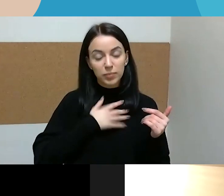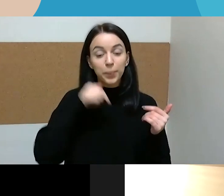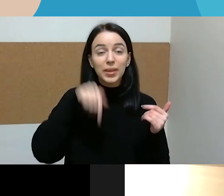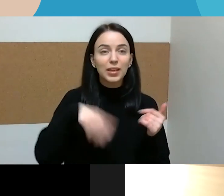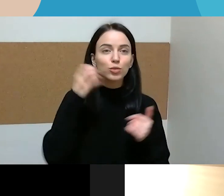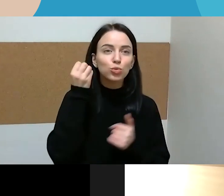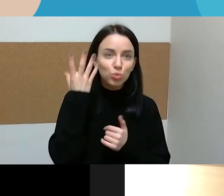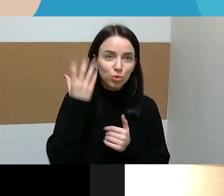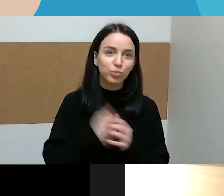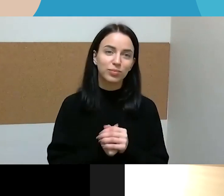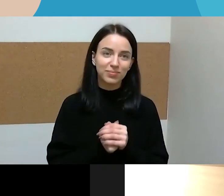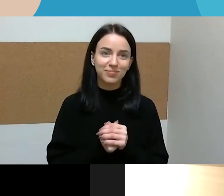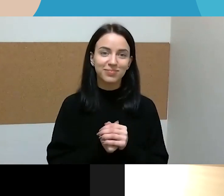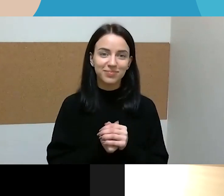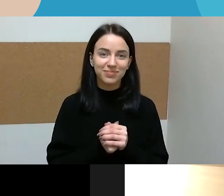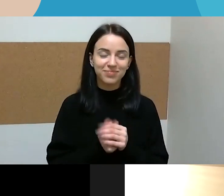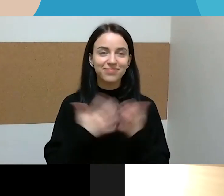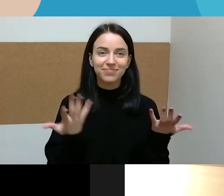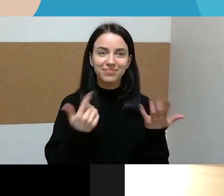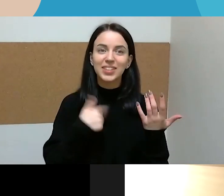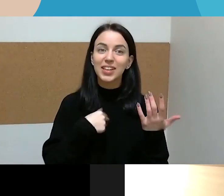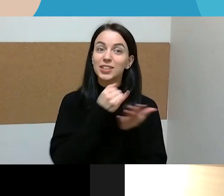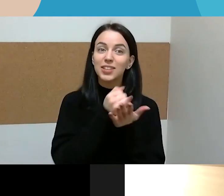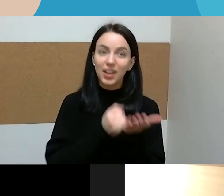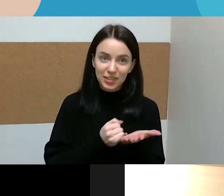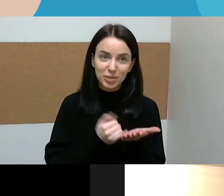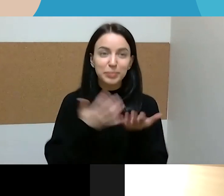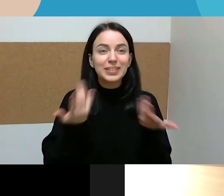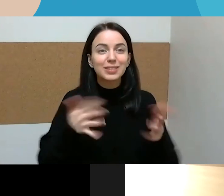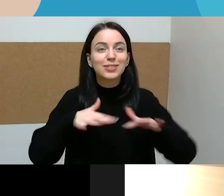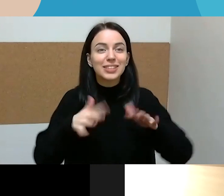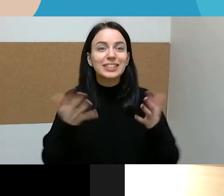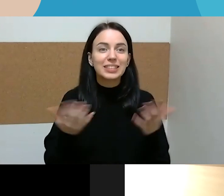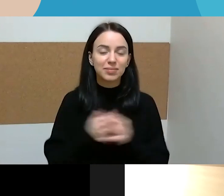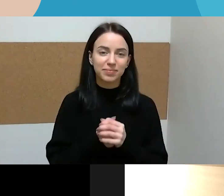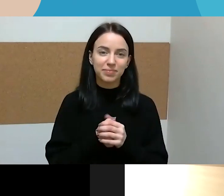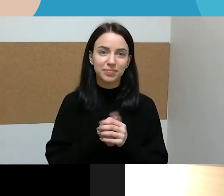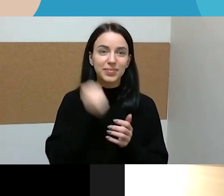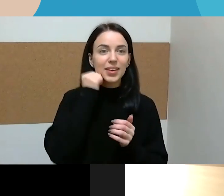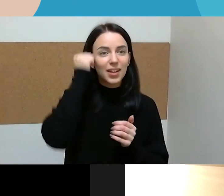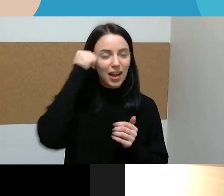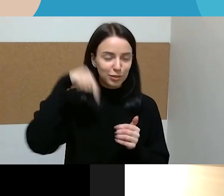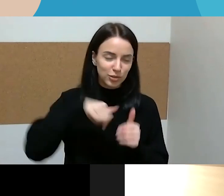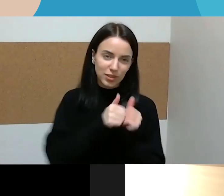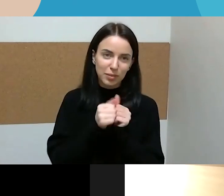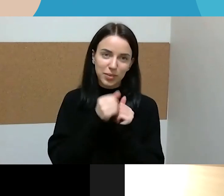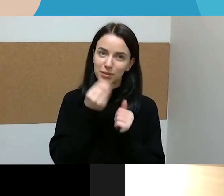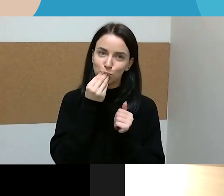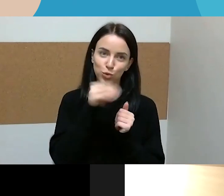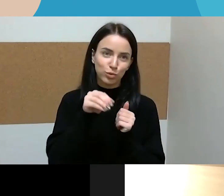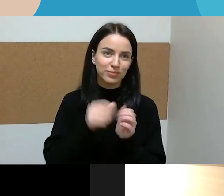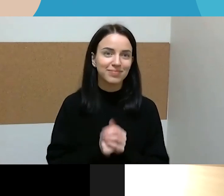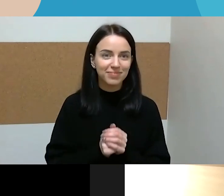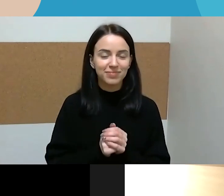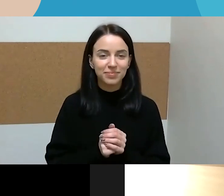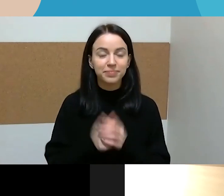iš galvų turėti dvinius, tai atleisti, bet jau taip jau yra. Ir ačiū jums, kad jis tokie faini pas mūsų esat keiminai. O taip tai